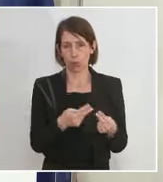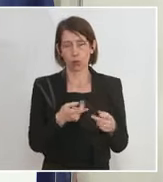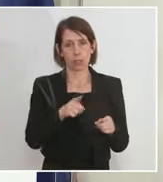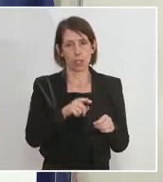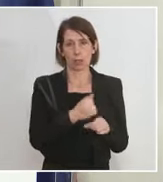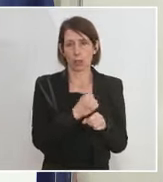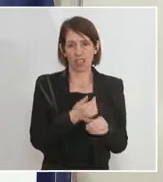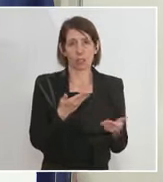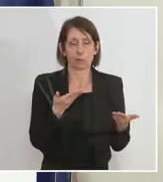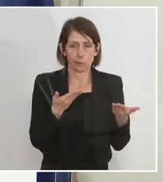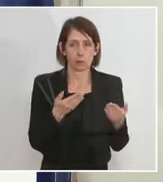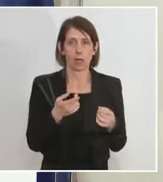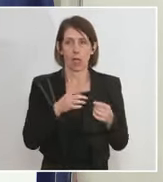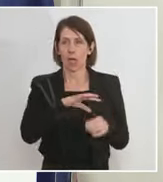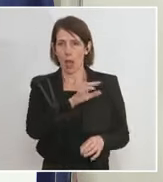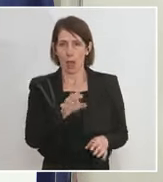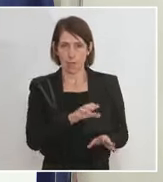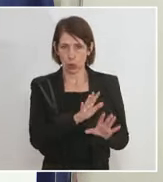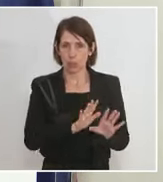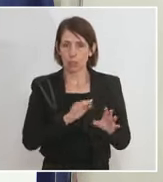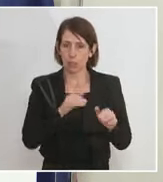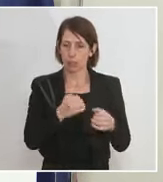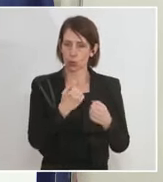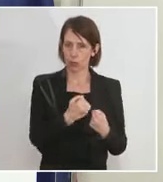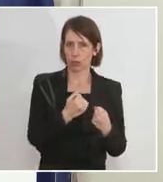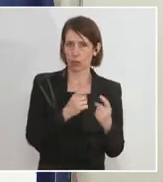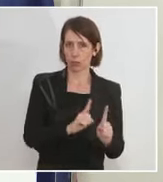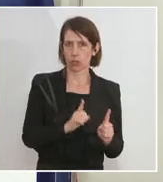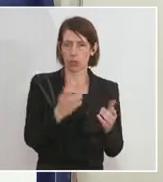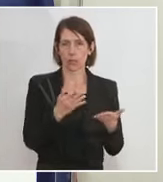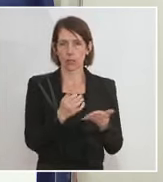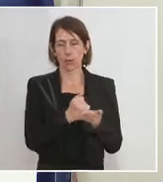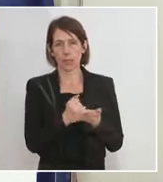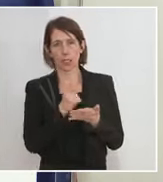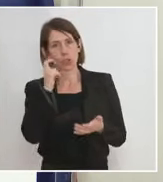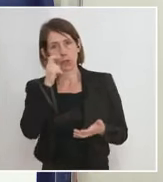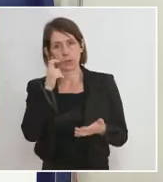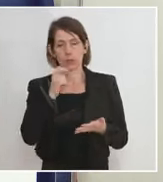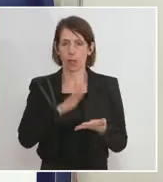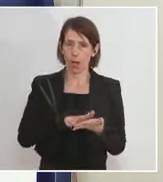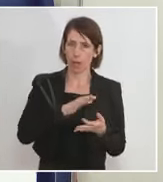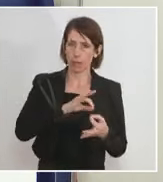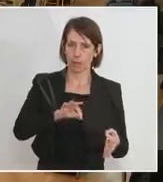man muss in allen Bundesländern sicherstellen, dass immer eine medizinische Versorgung auch gegeben ist.